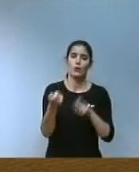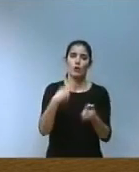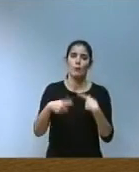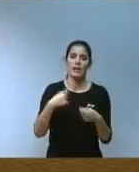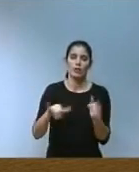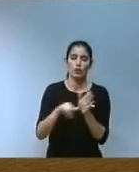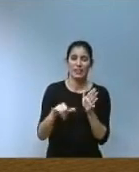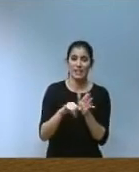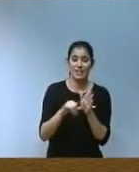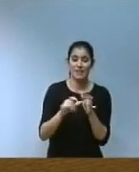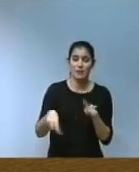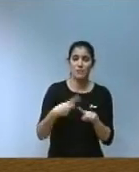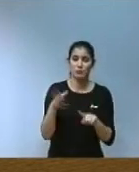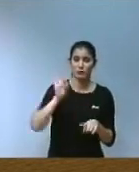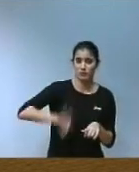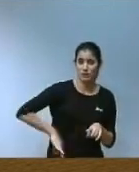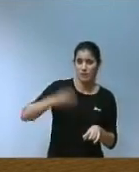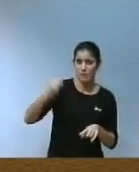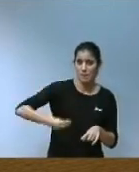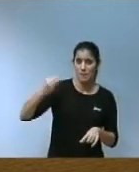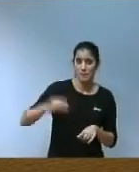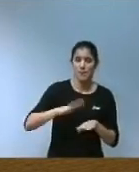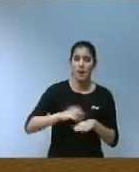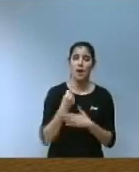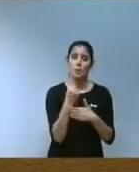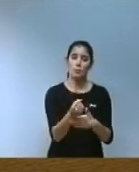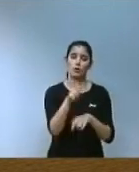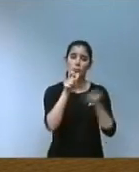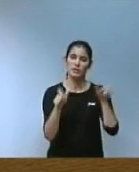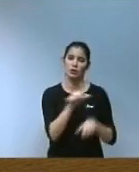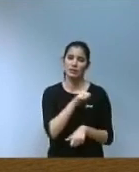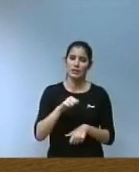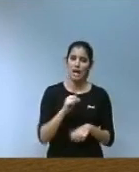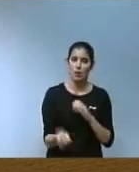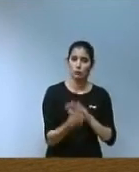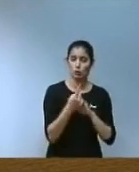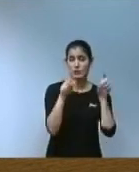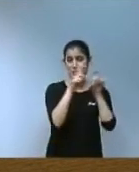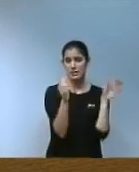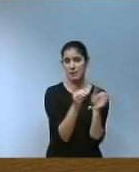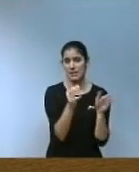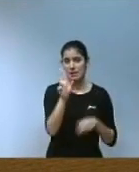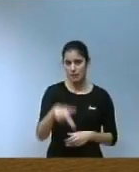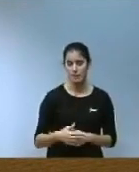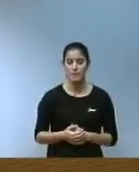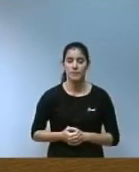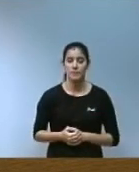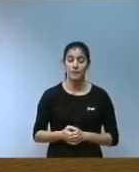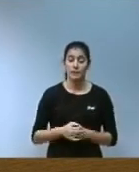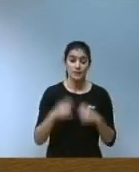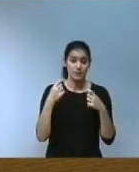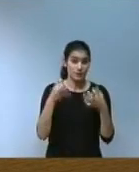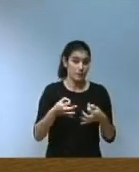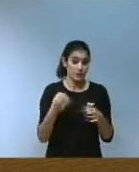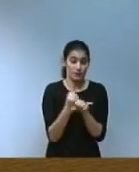professionalitzat que dóna suport a les persones autònomes emprenedores i a les xicotetes i mitjanes empreses intensives en treball